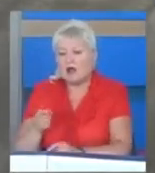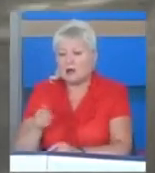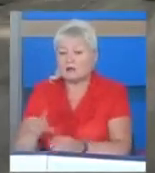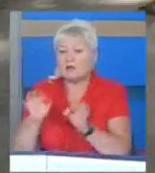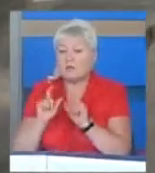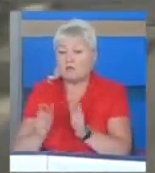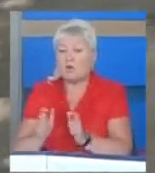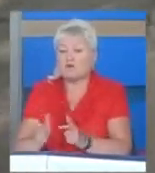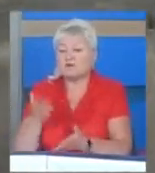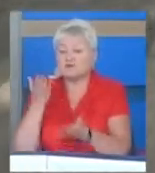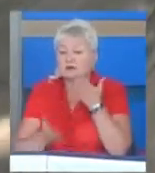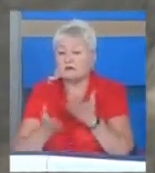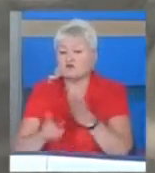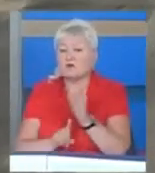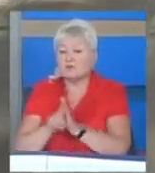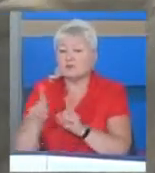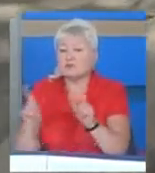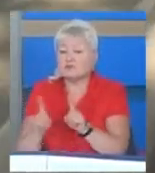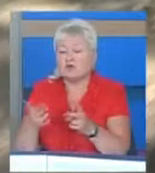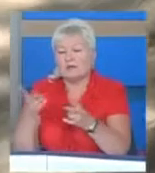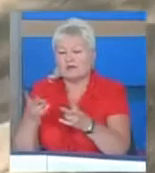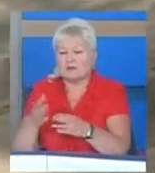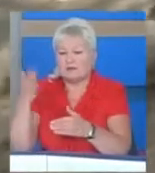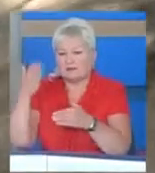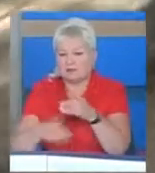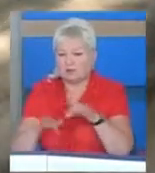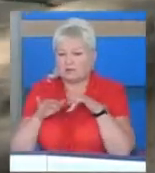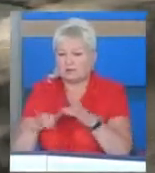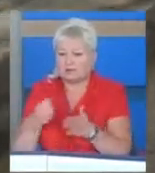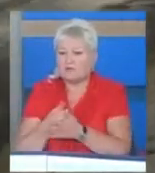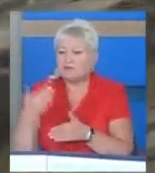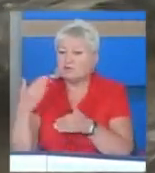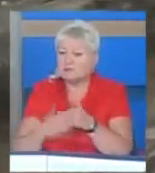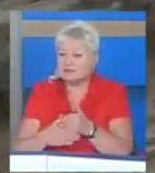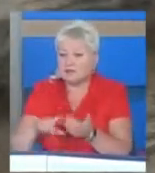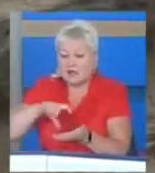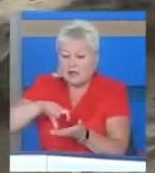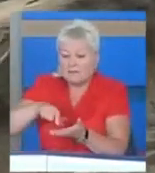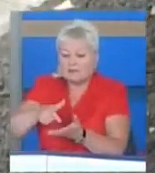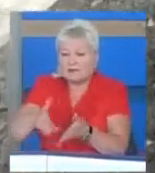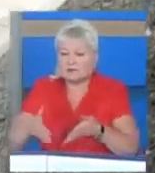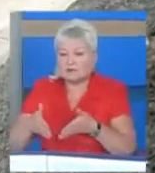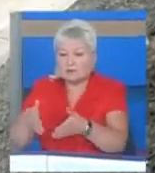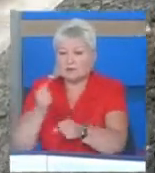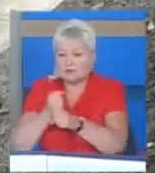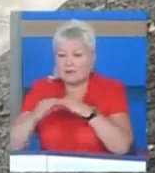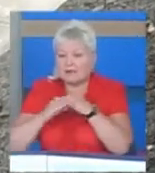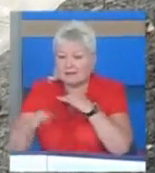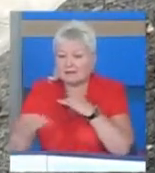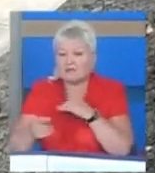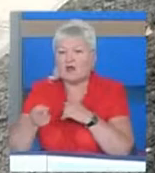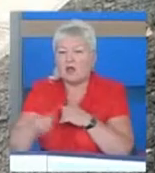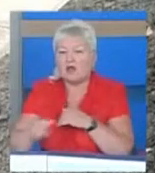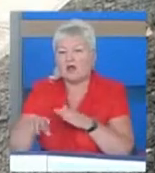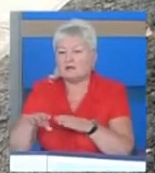якщо братися до чогось, то доводити справу до кінця. Плитку на тротуарах виклали рівно, але все ж таки без